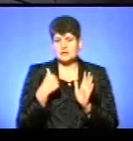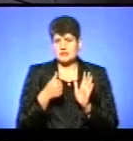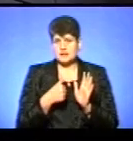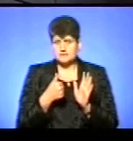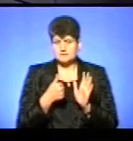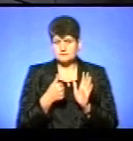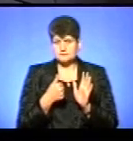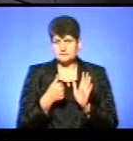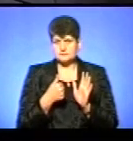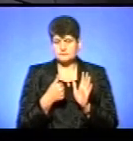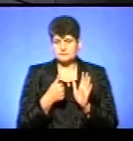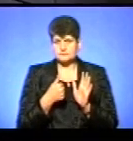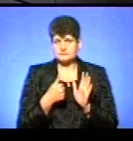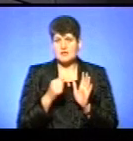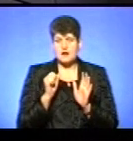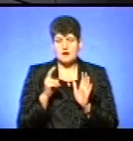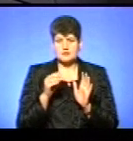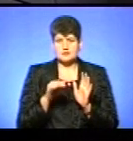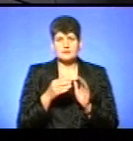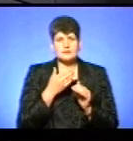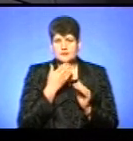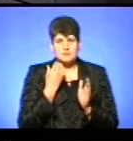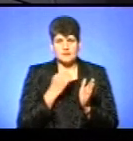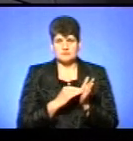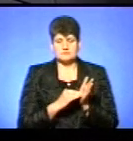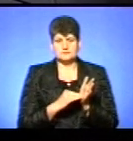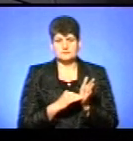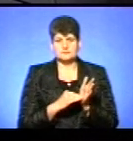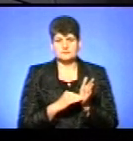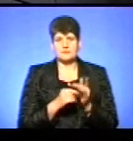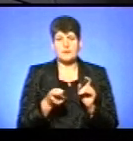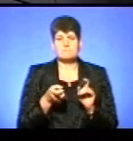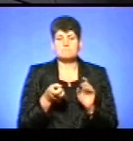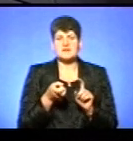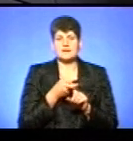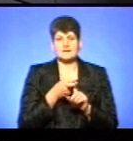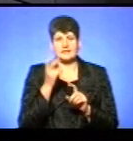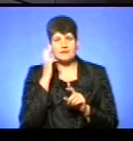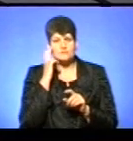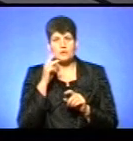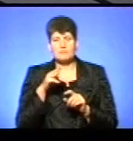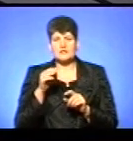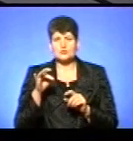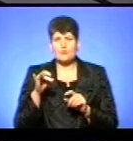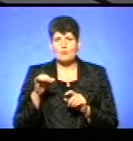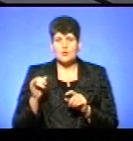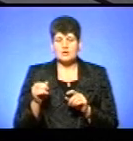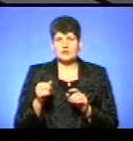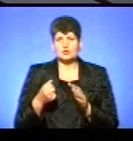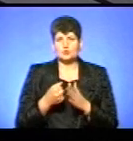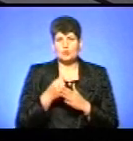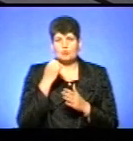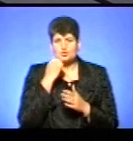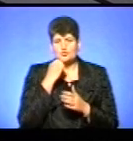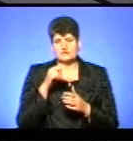в цьому акті немає приєднання Київської метрополії до Московського